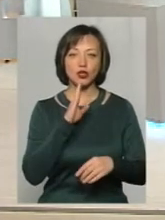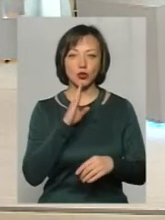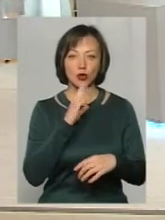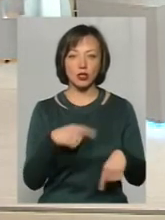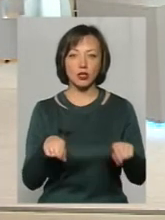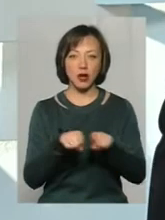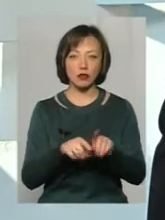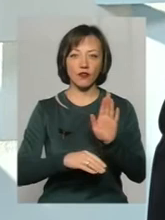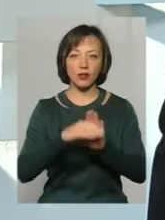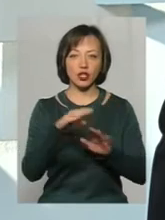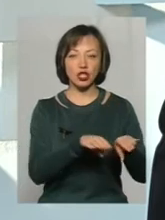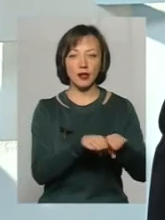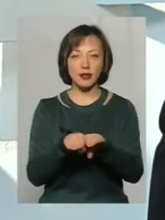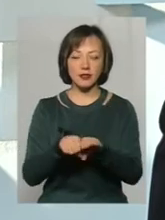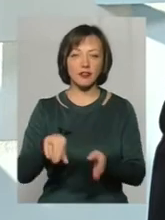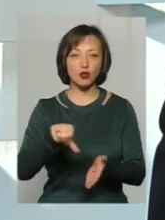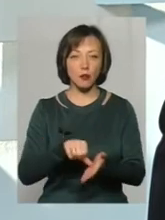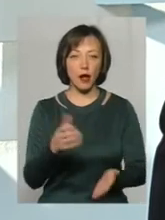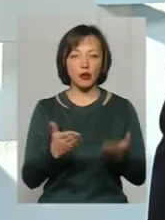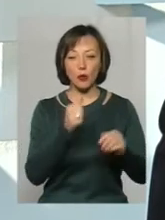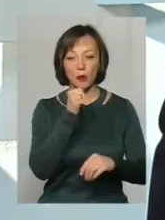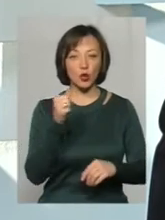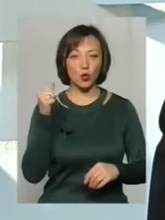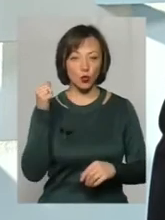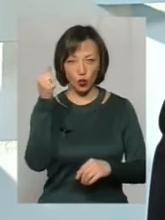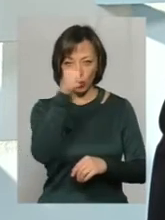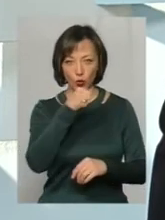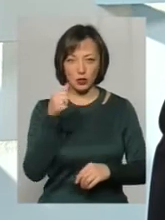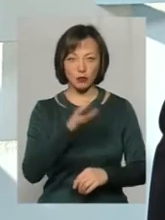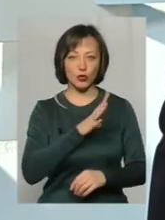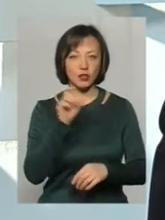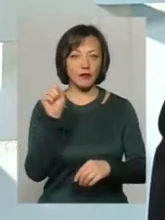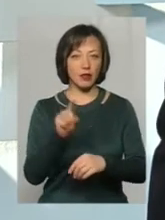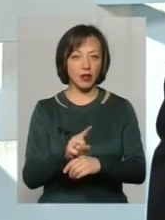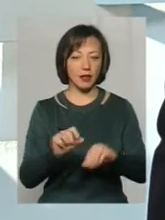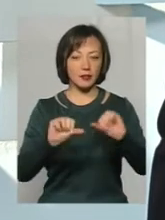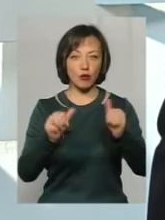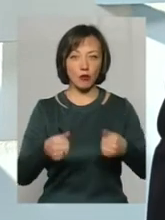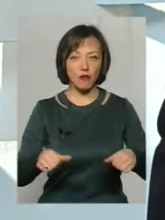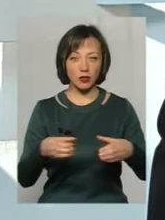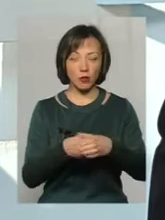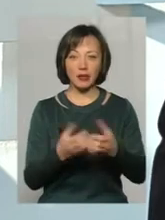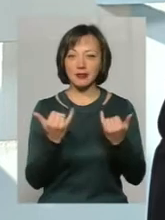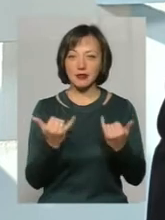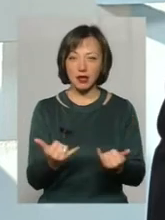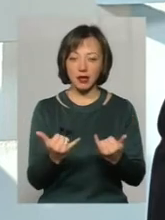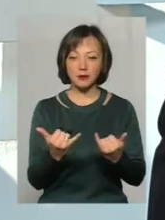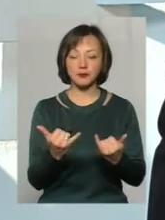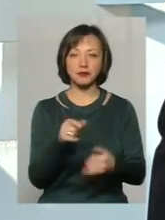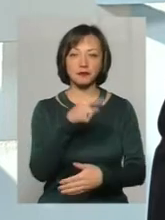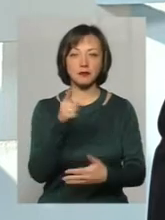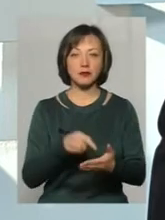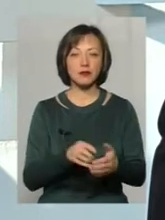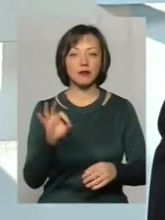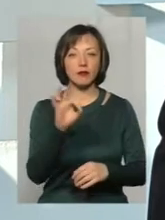теж у вищій лізі виступає. І якщо в минулому році було завдання сформувати команду, то зараз ставиться питання, щоб